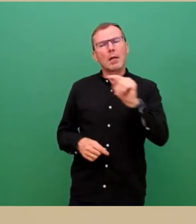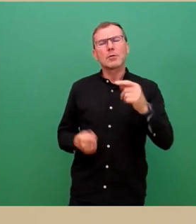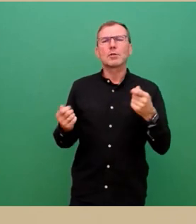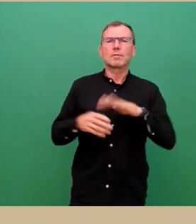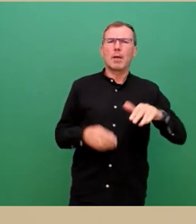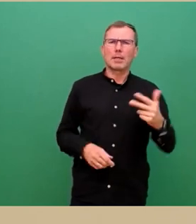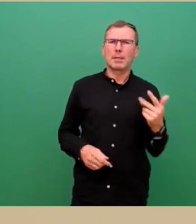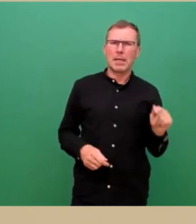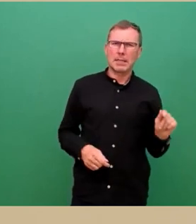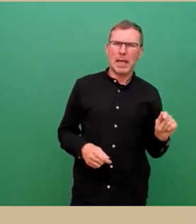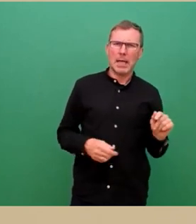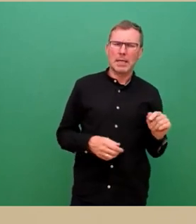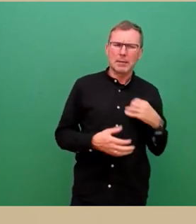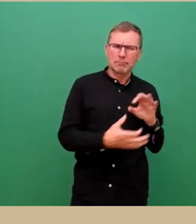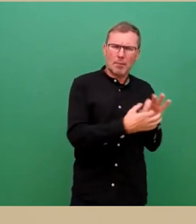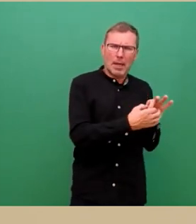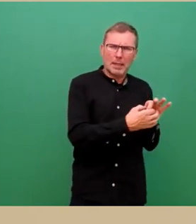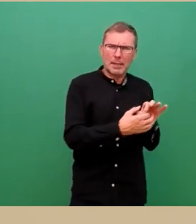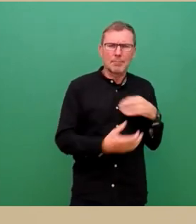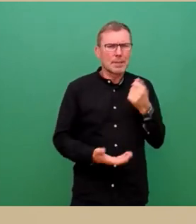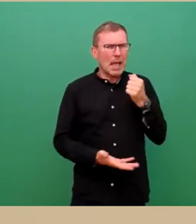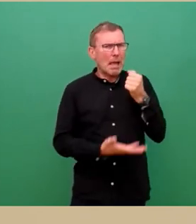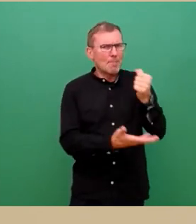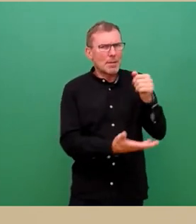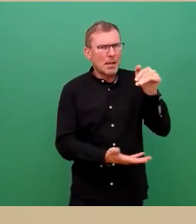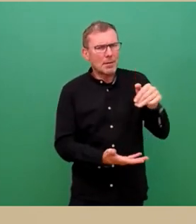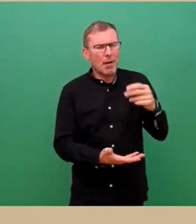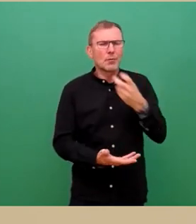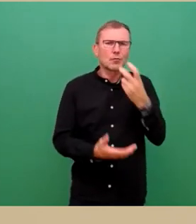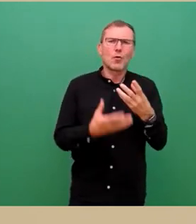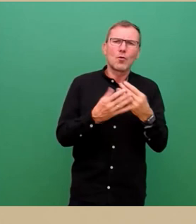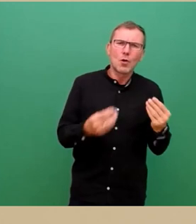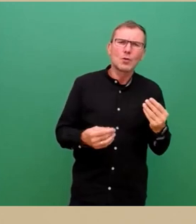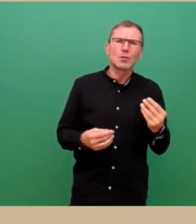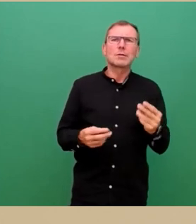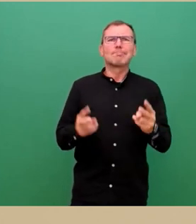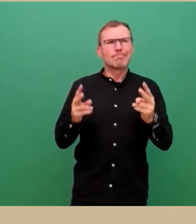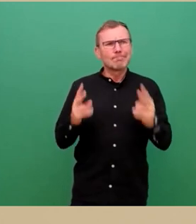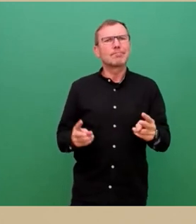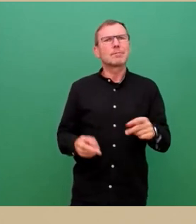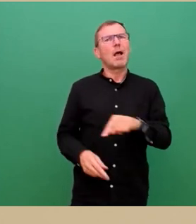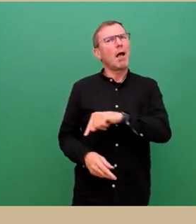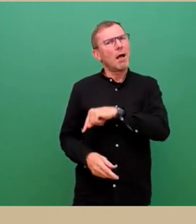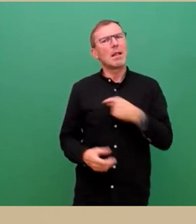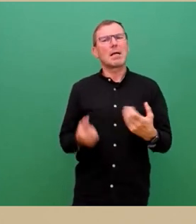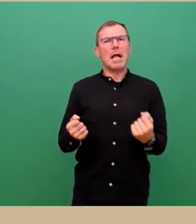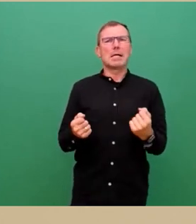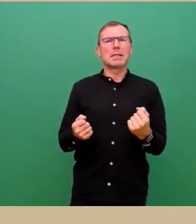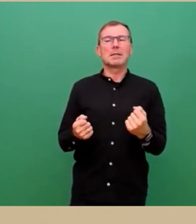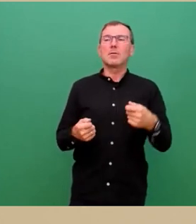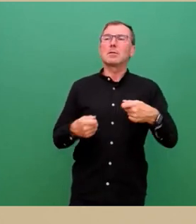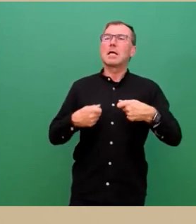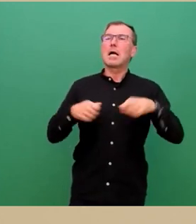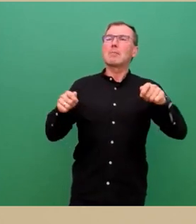im Rahmen auch der zur Verfügung stehenden Mittel nach Lösungen zu suchen, die eben wirklich nachhaltig sind und die eben die Bausubstanz nie zu gefährden.